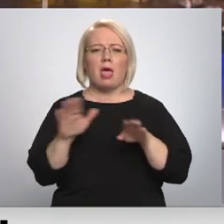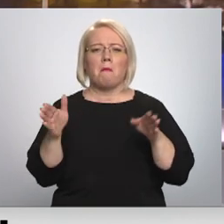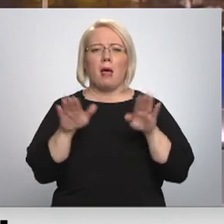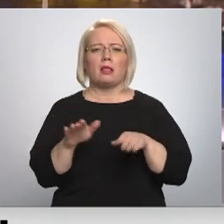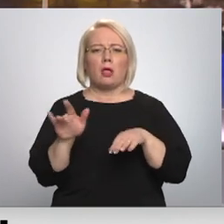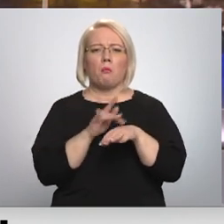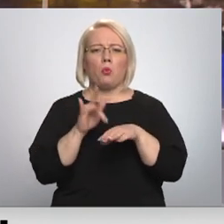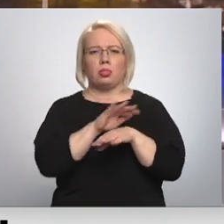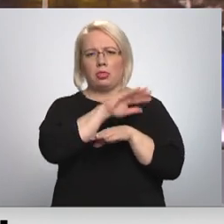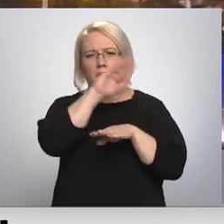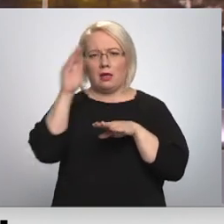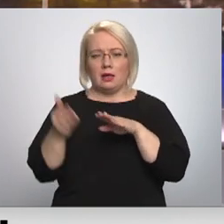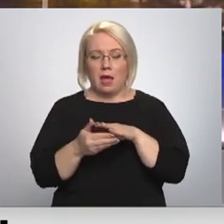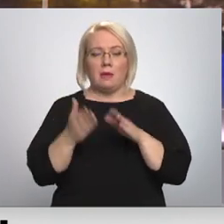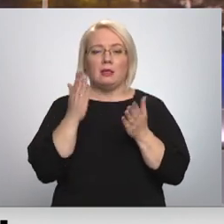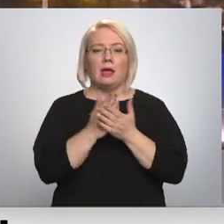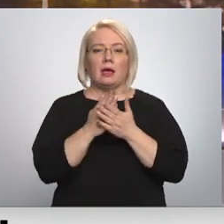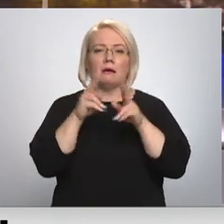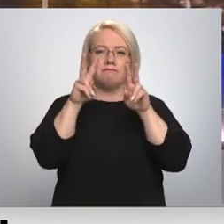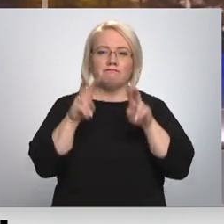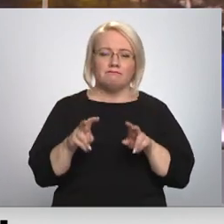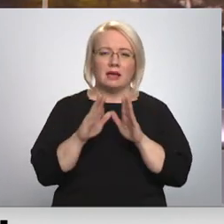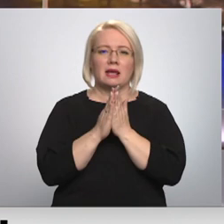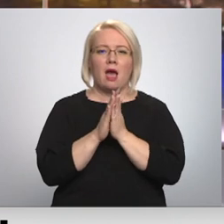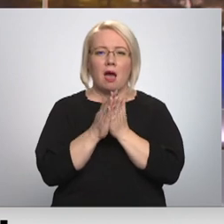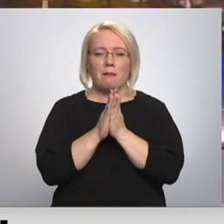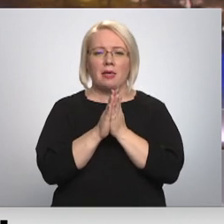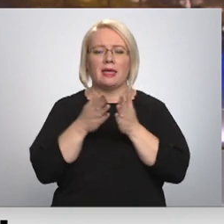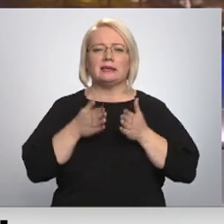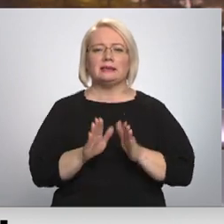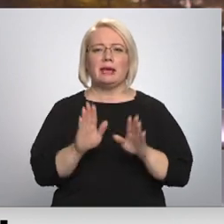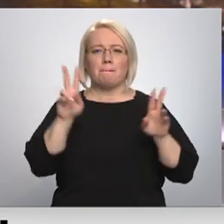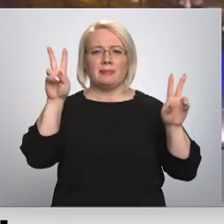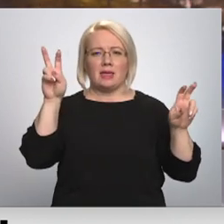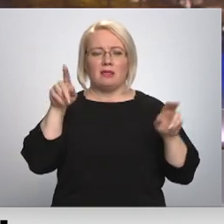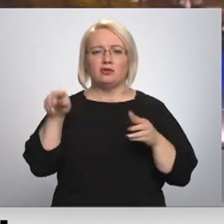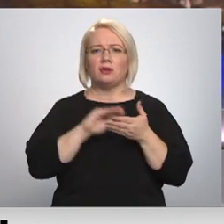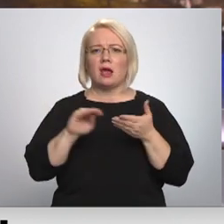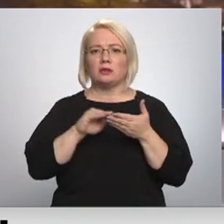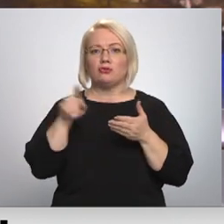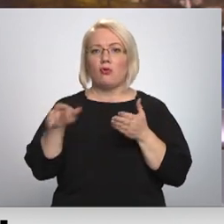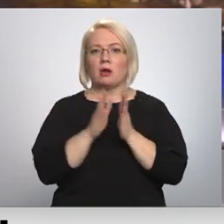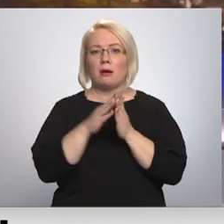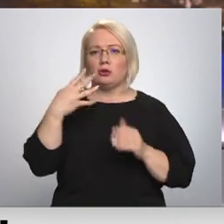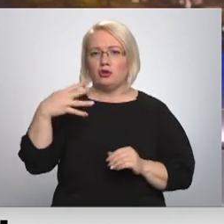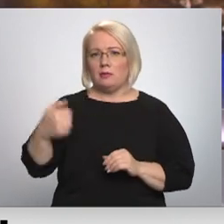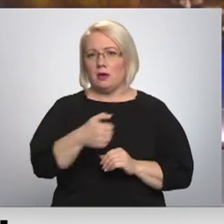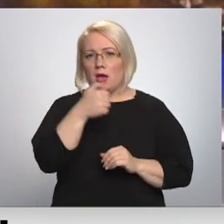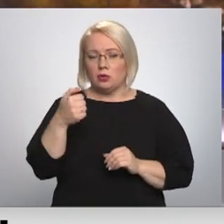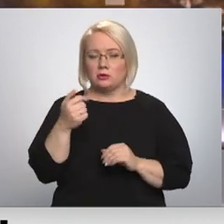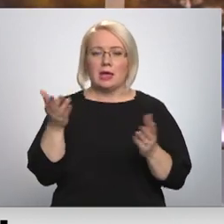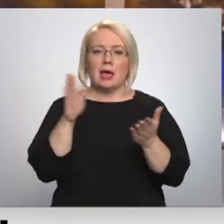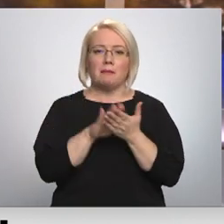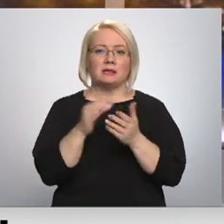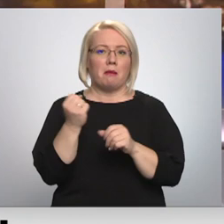Šajā reizē padziļināt tik pētīts apjomīgais romāns Dzimtene, kur Janševskis rakstījis 40 gadus. Lai iepazīstinātu ar padrītu,